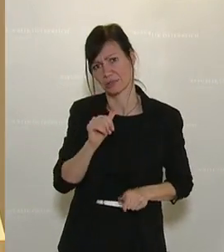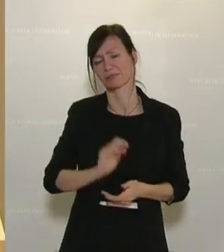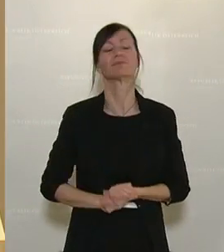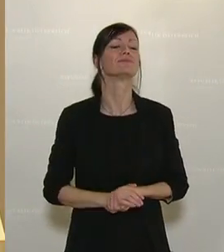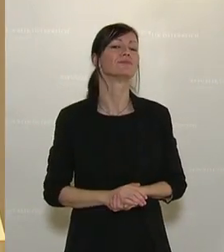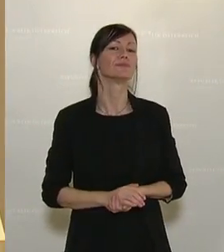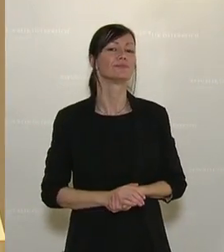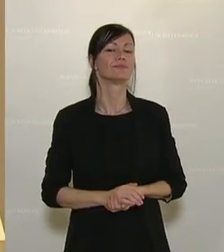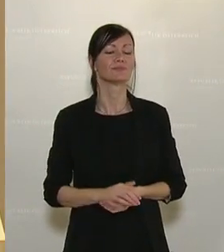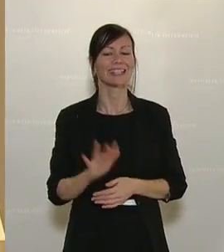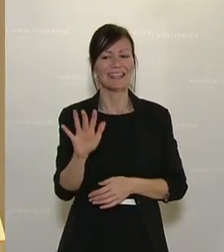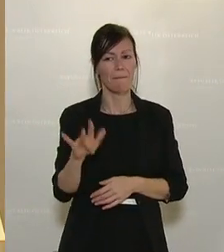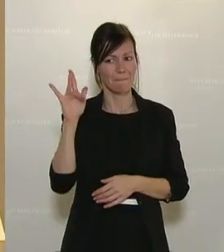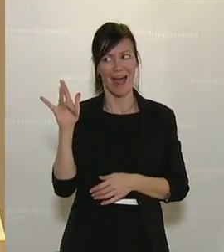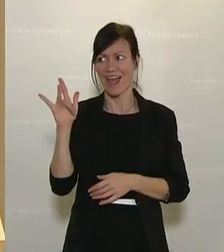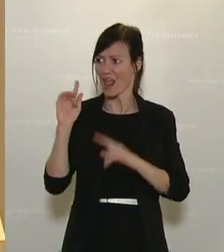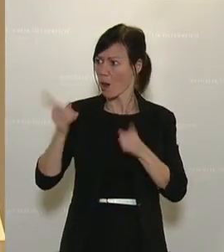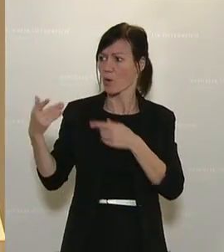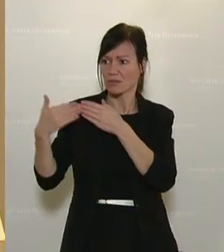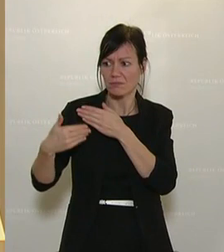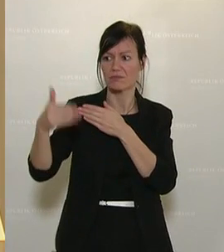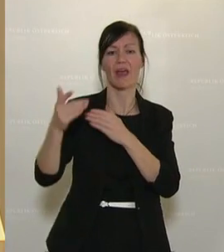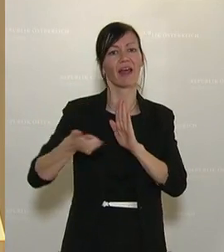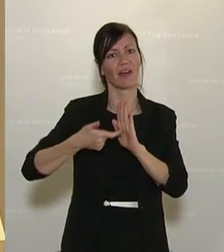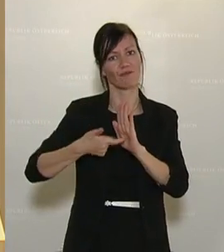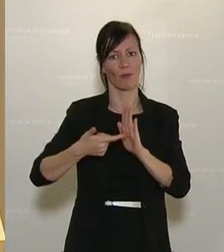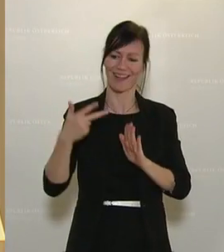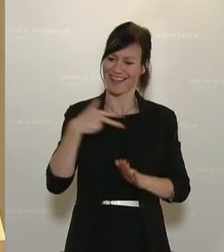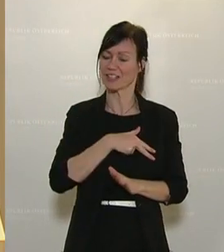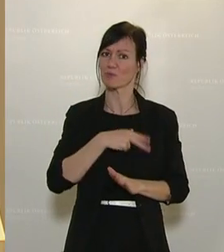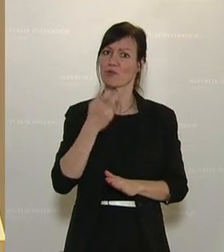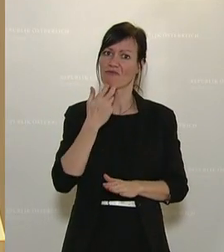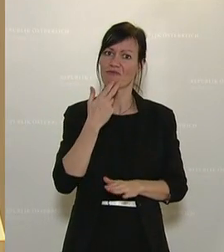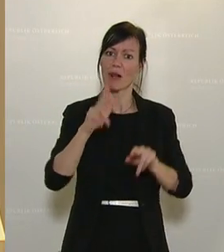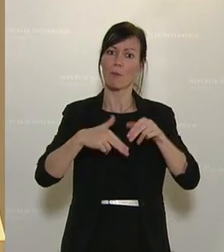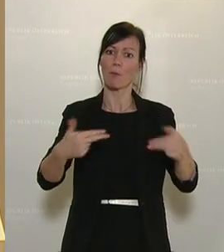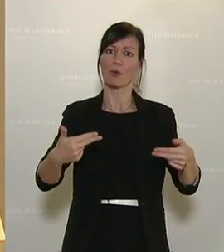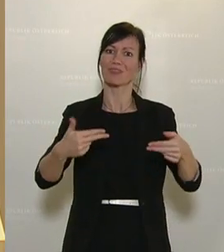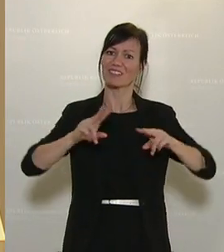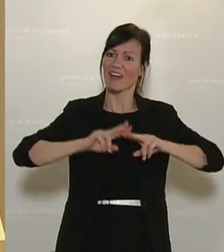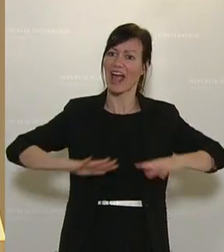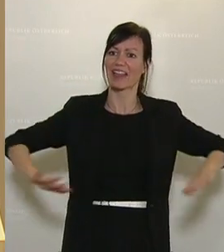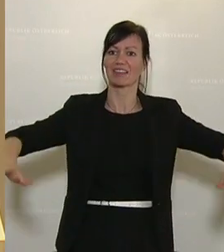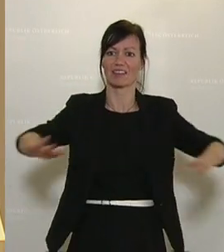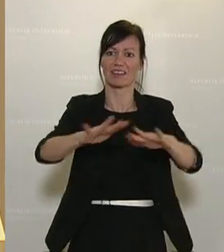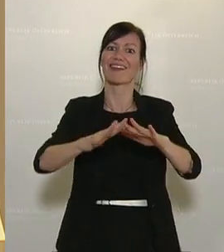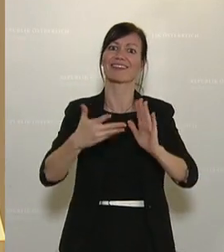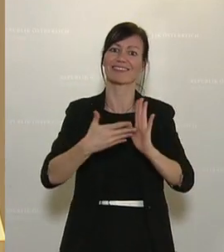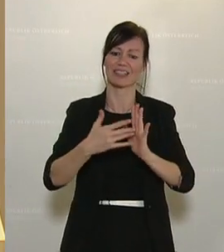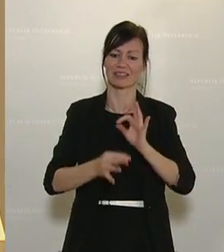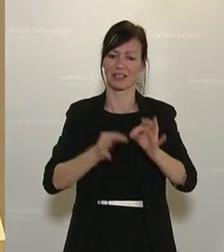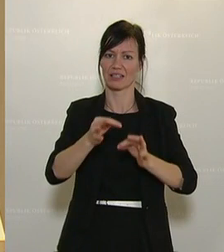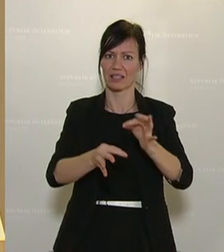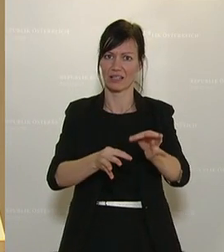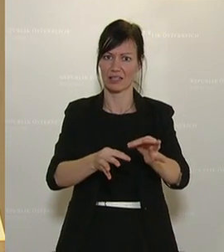Seit Mai fordern wir als SPÖ eine bundesweit resorübergreifende Teststrategie. Auch heute, neun